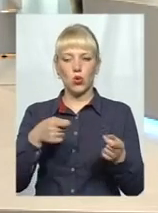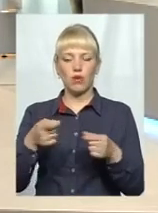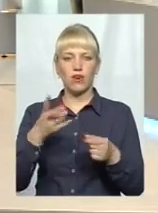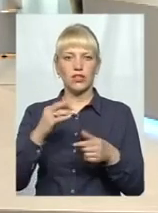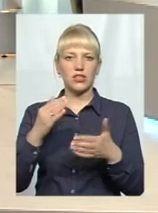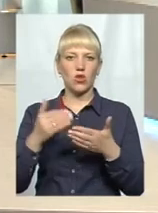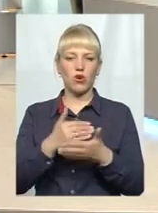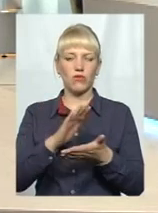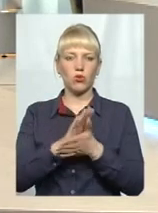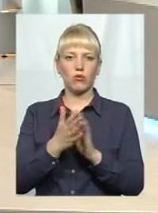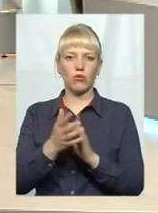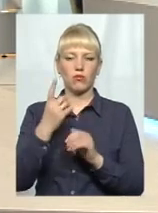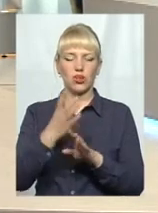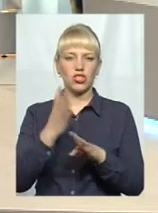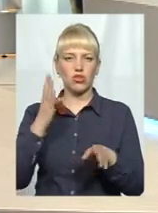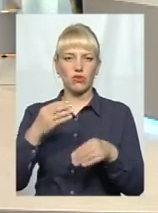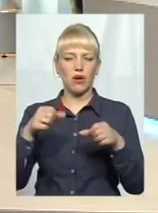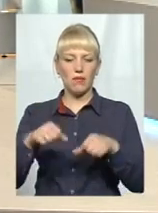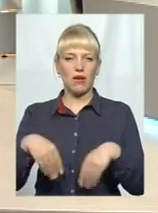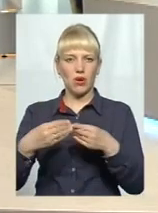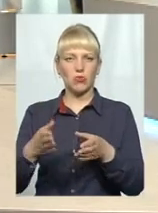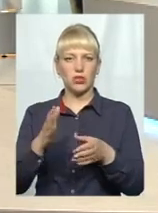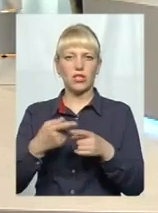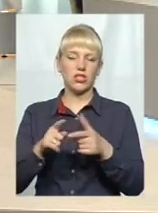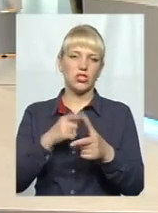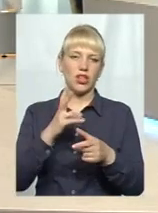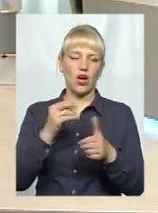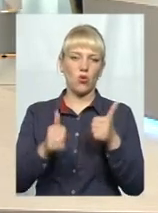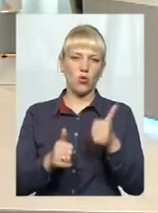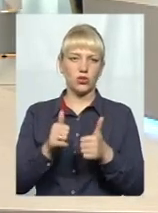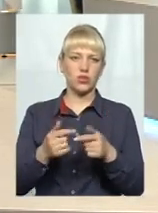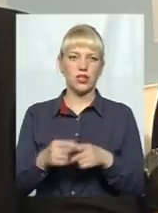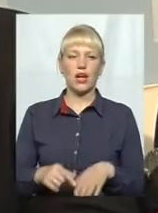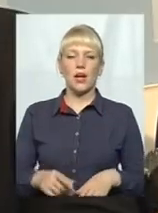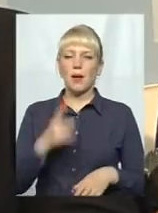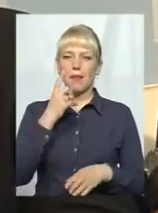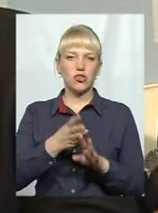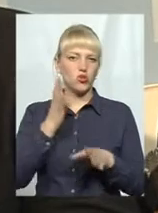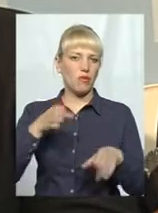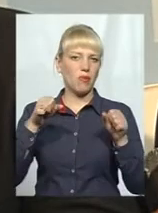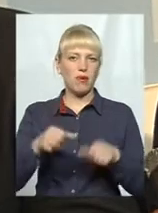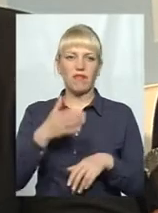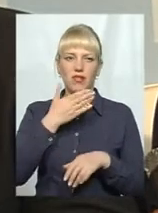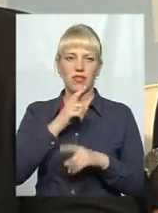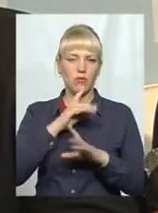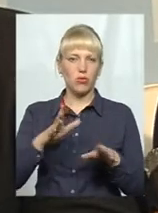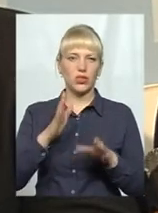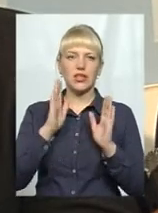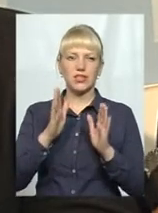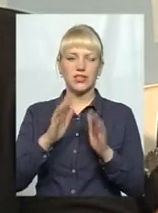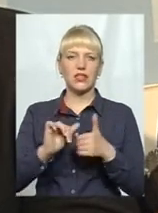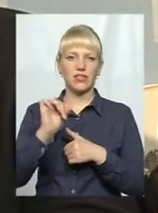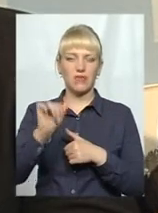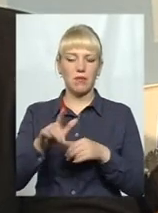нових умов йому першочергове право буде? Чи буде якось це на конкурсі вирішити? Першочергового права не буде. За винятком місцевих виробників,